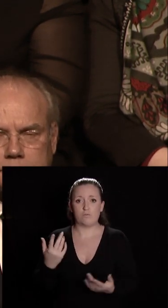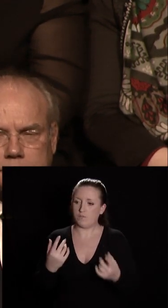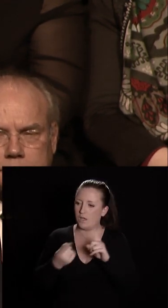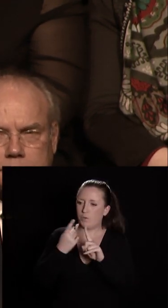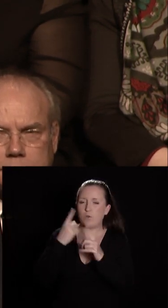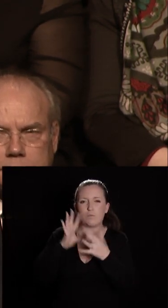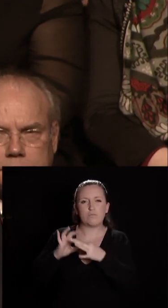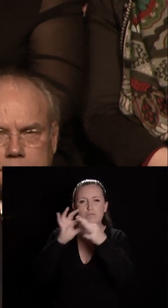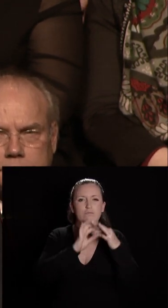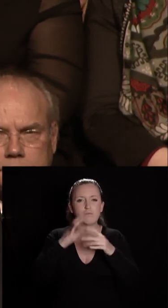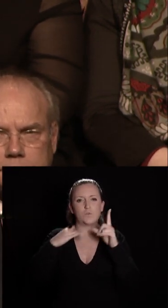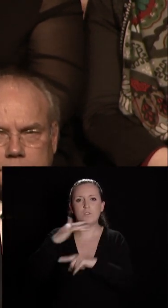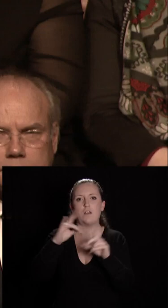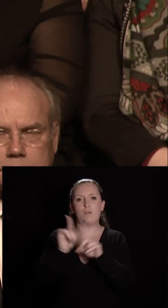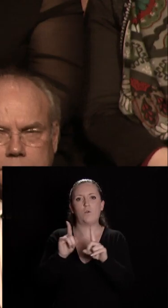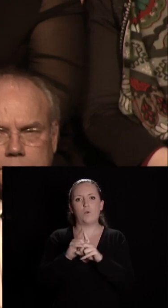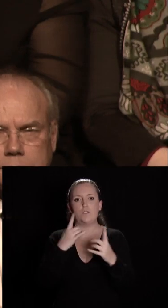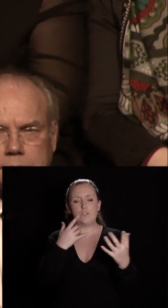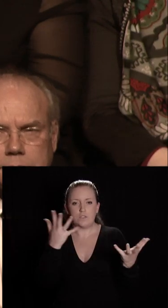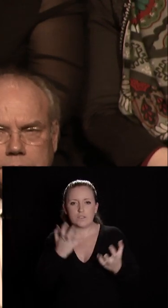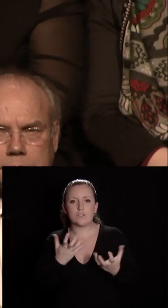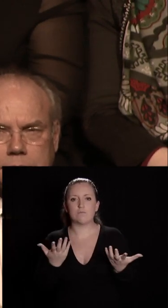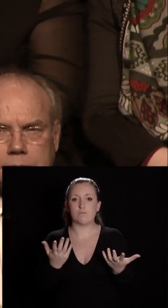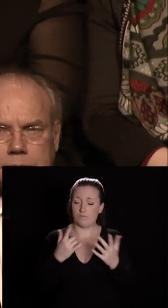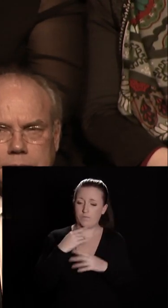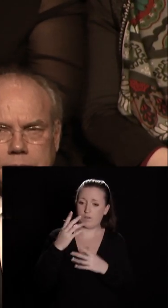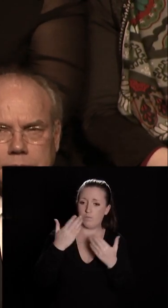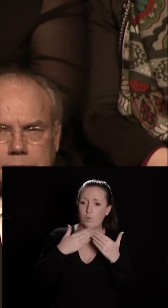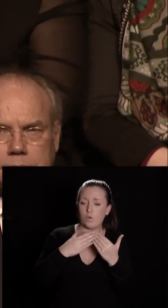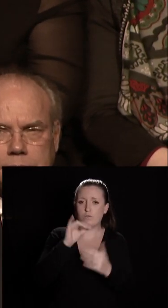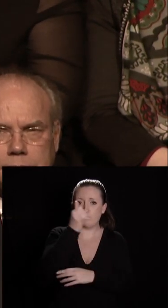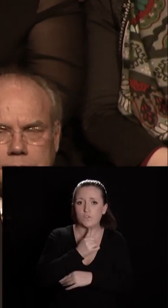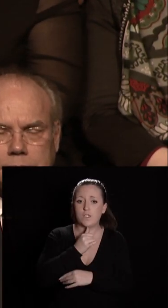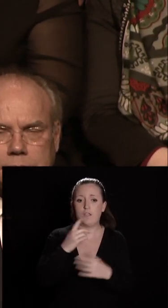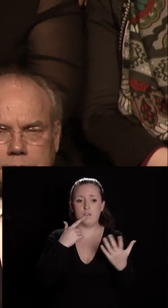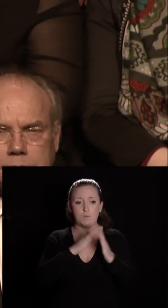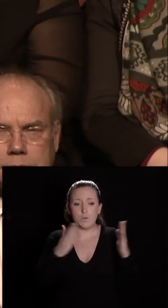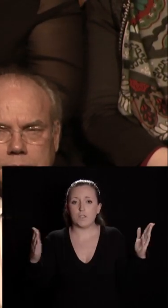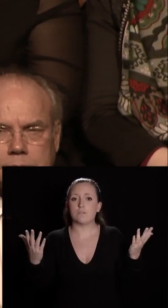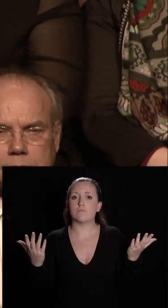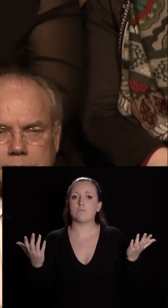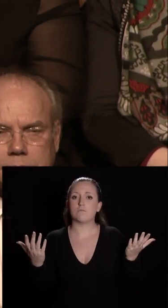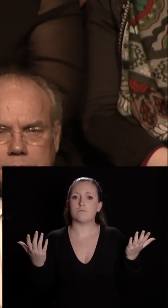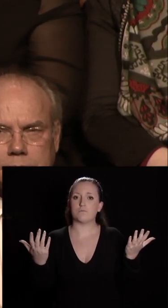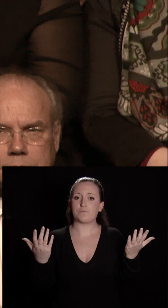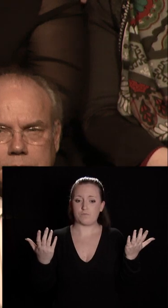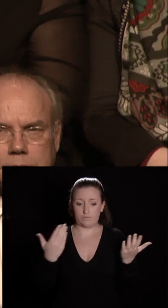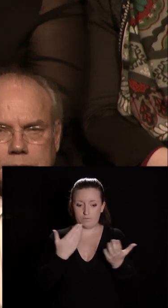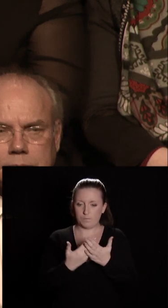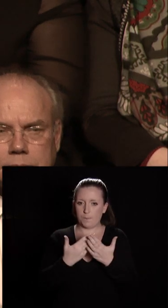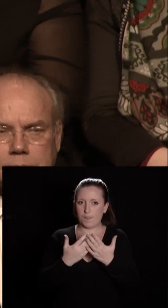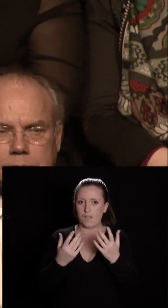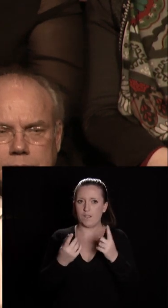sociale et de son attractivité ouvrir les portes des musées des bibliothèques c'est imaginer je crois que l'émotion